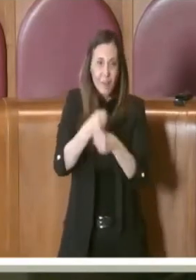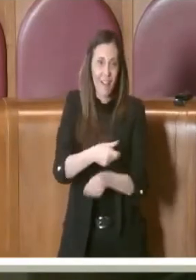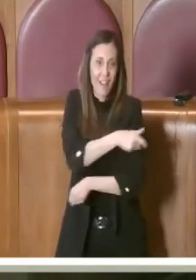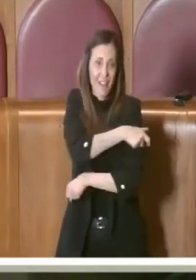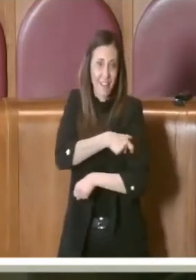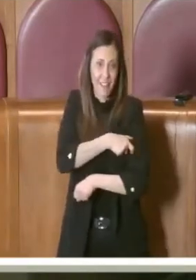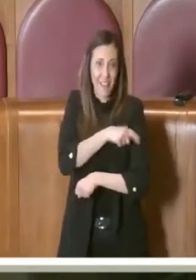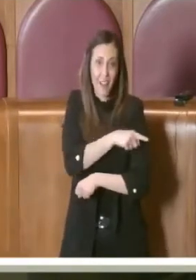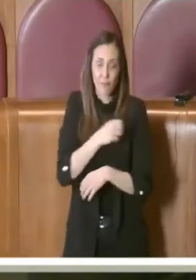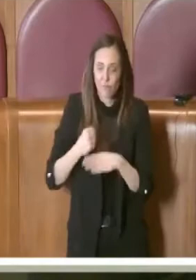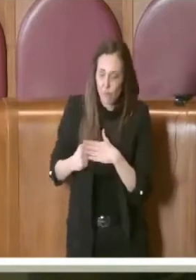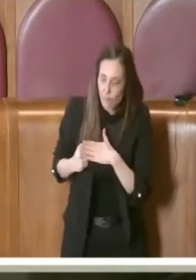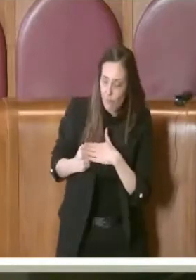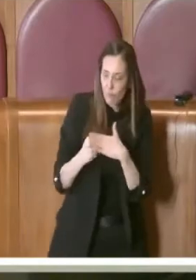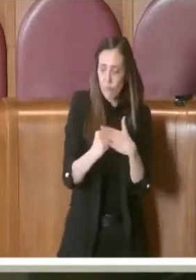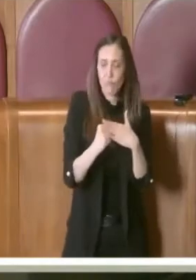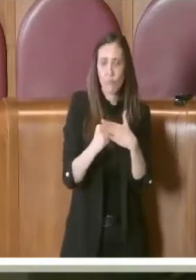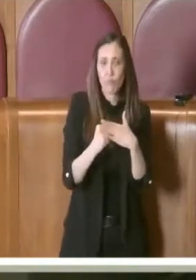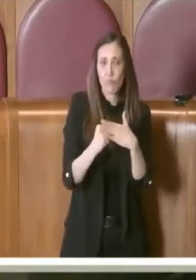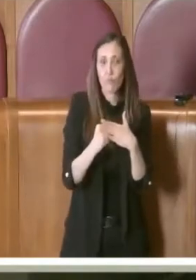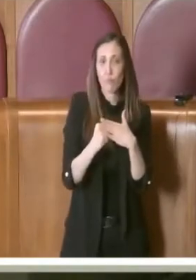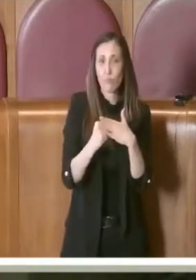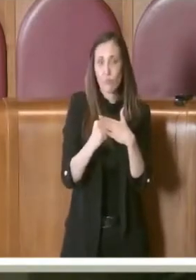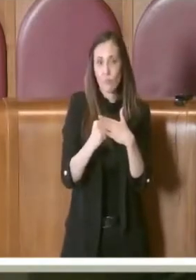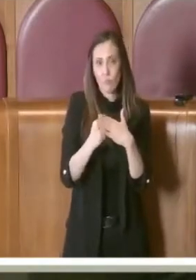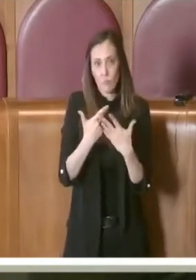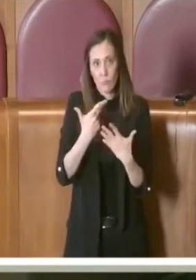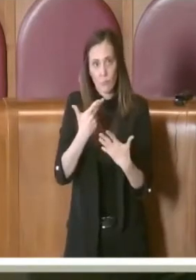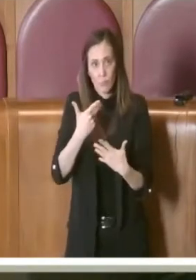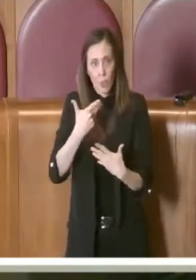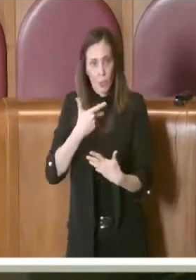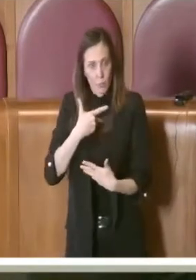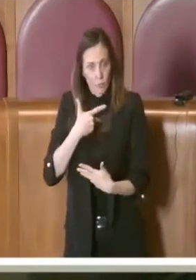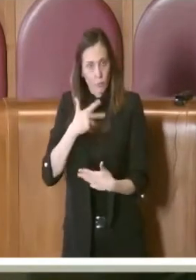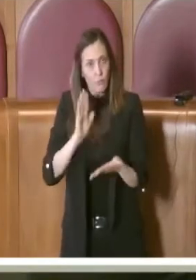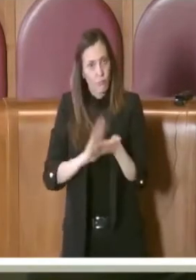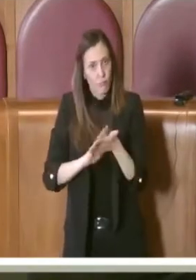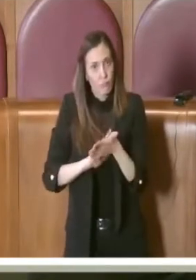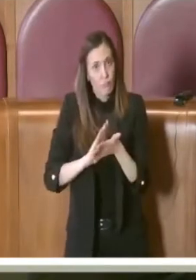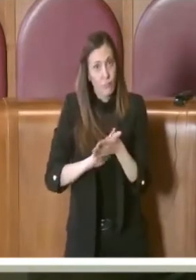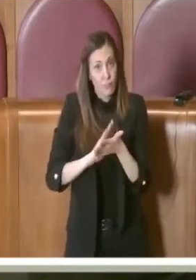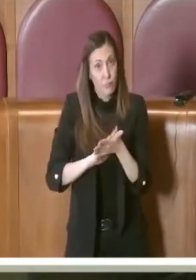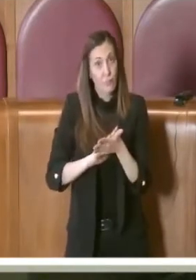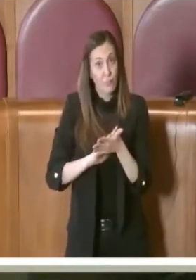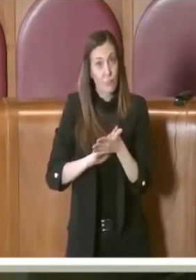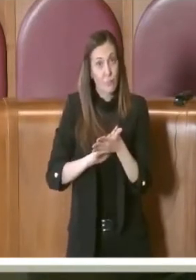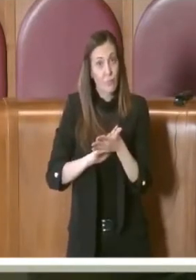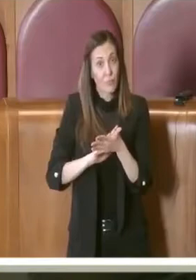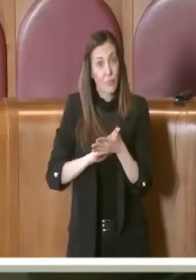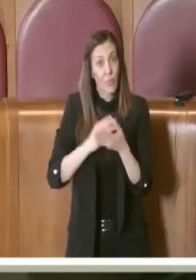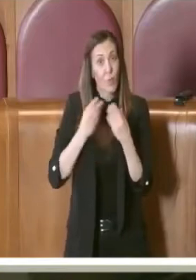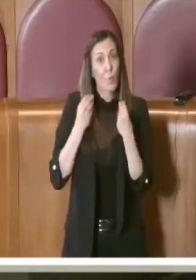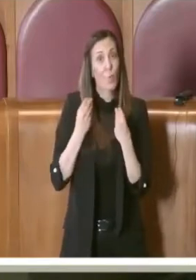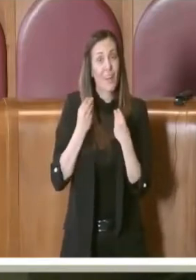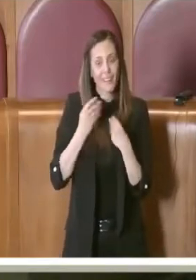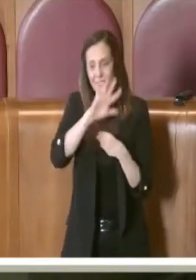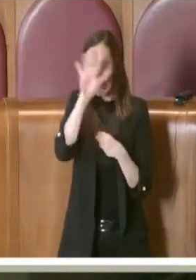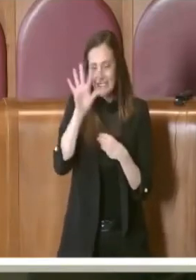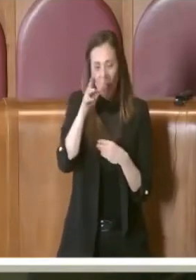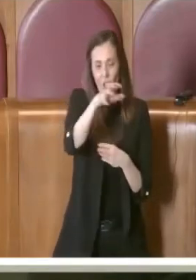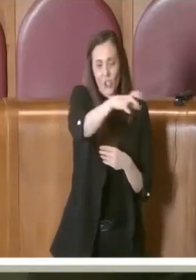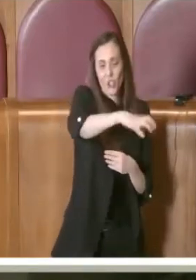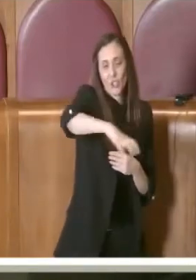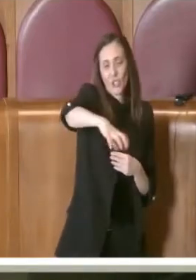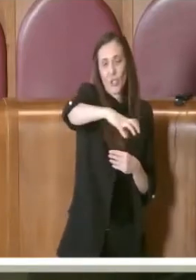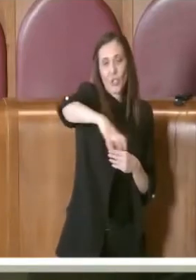ha supportato in modo egregio perché quando in zone senza,